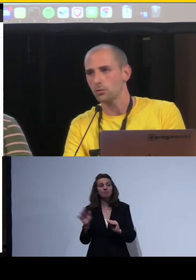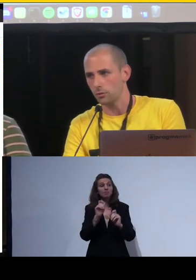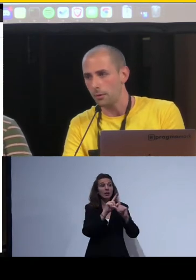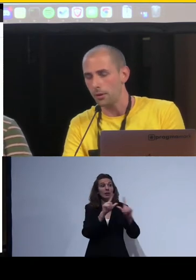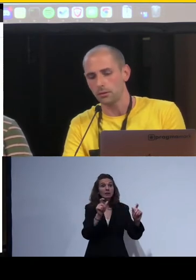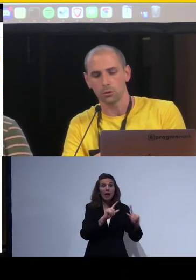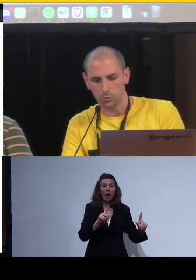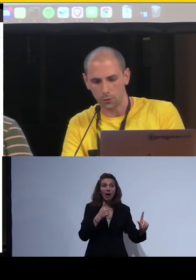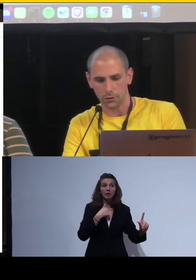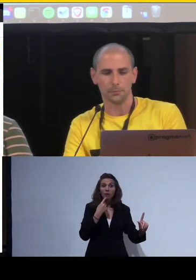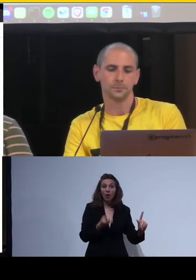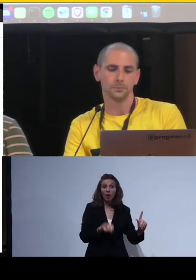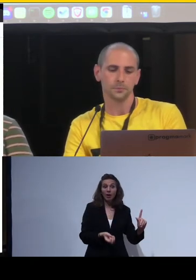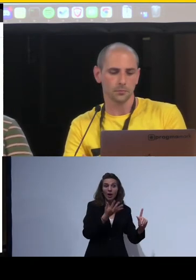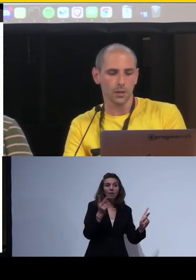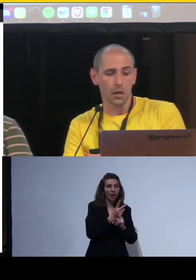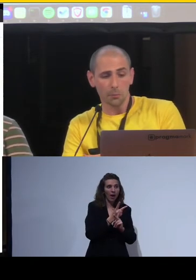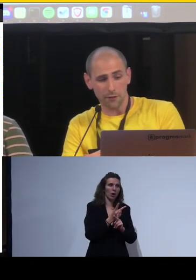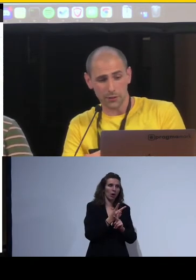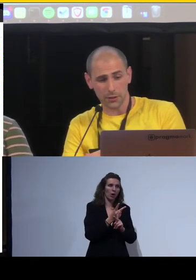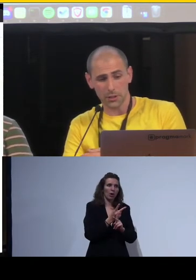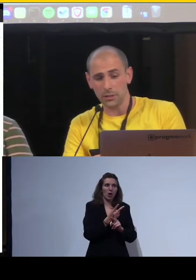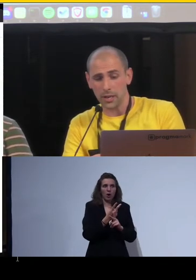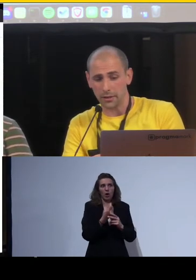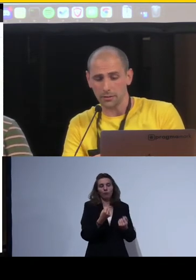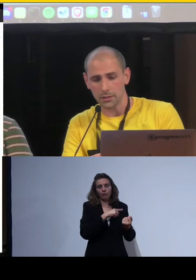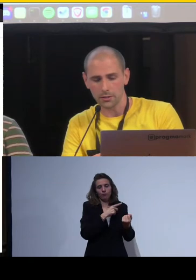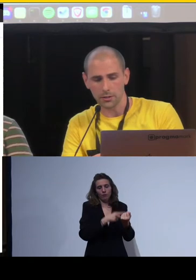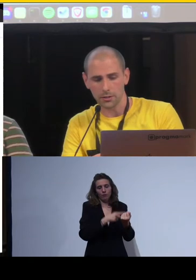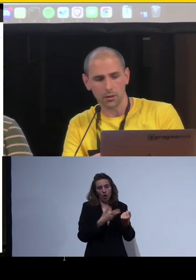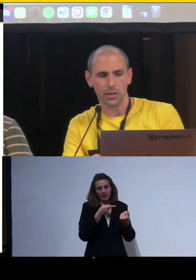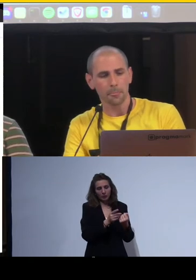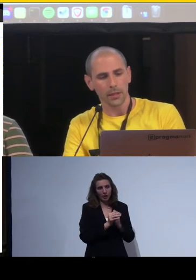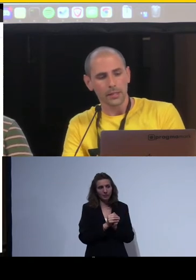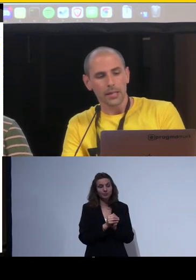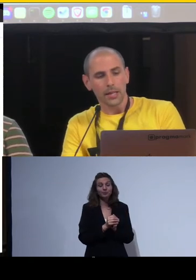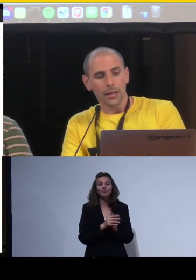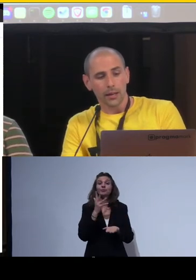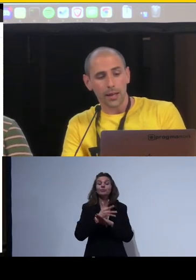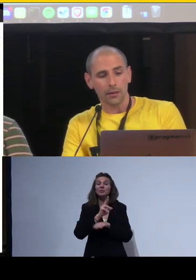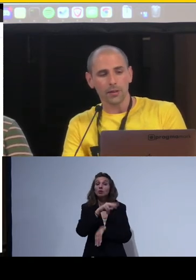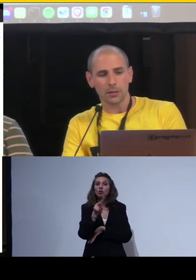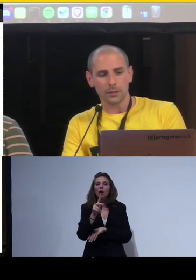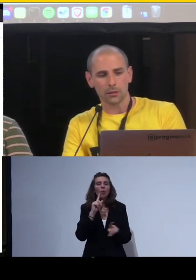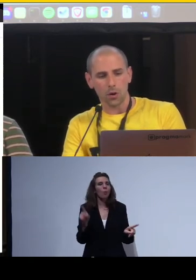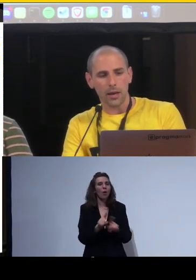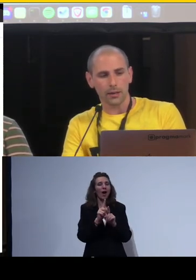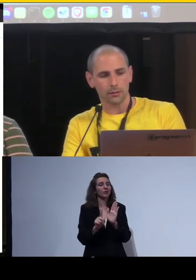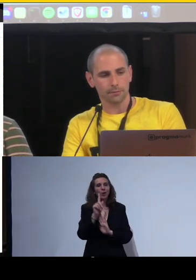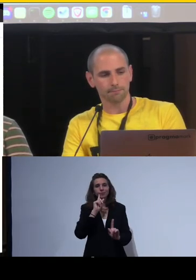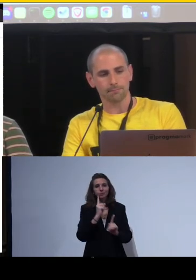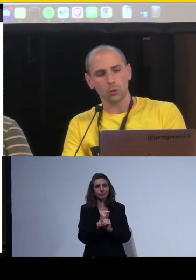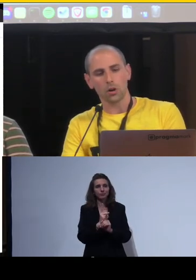slide sono veramente molto, molto forti. PDF Accessibility Checker dice la stessa cosa e invece, passando